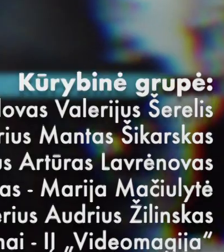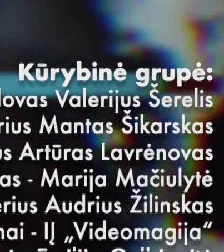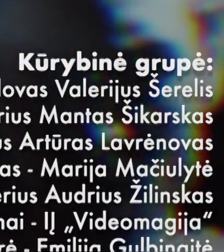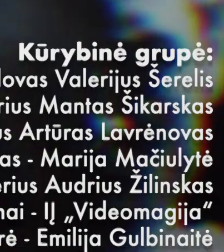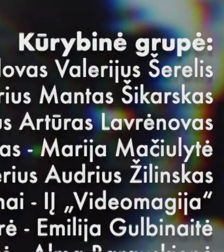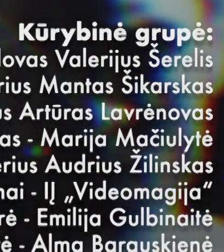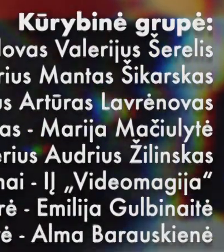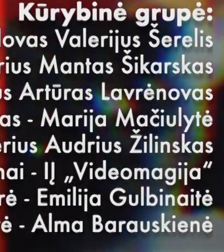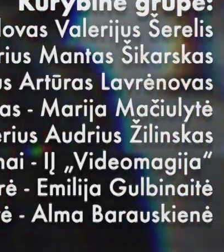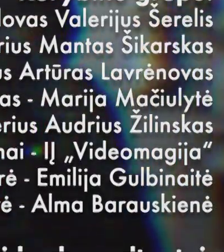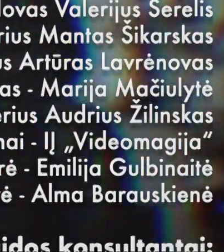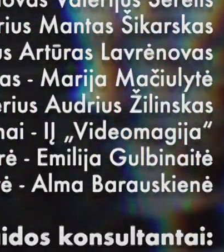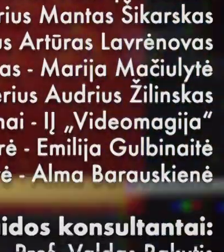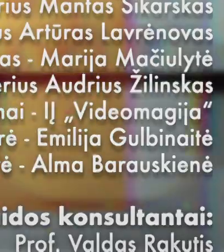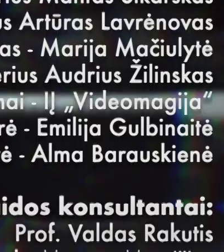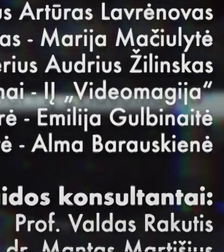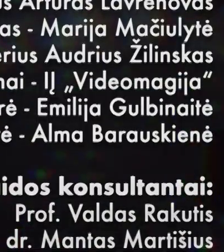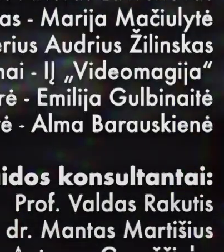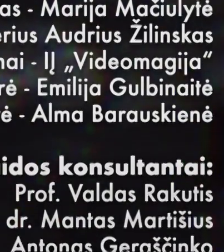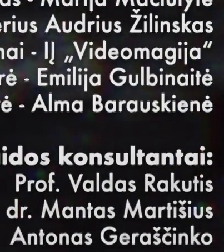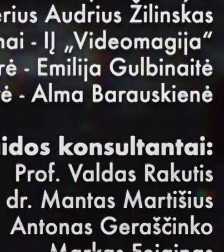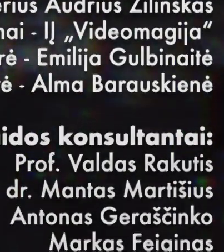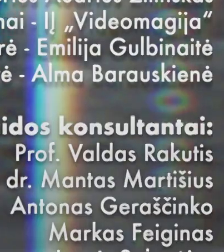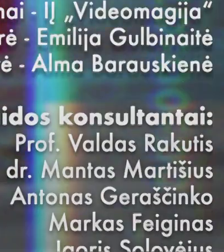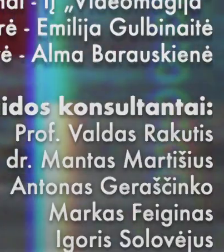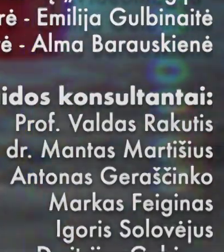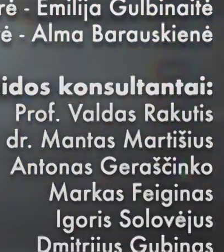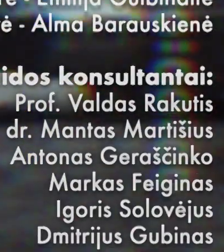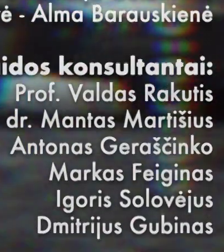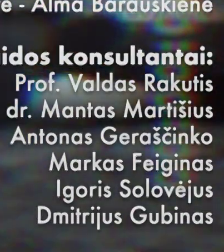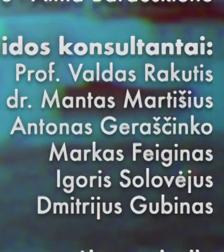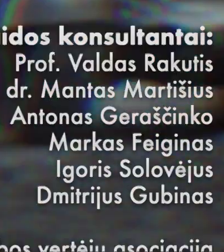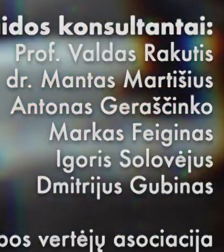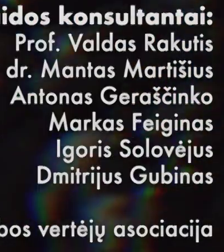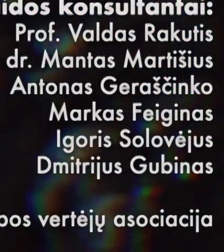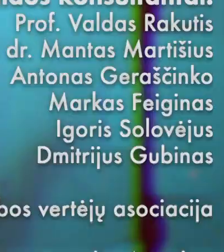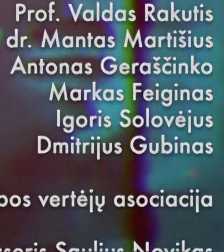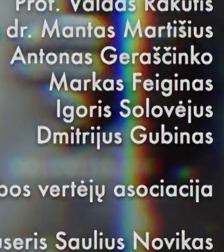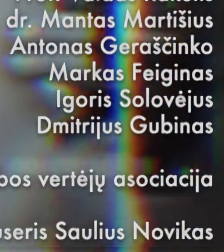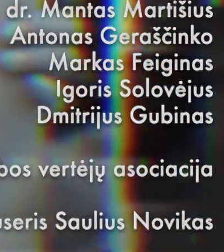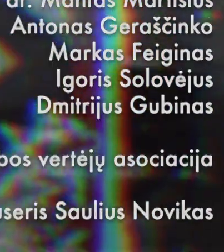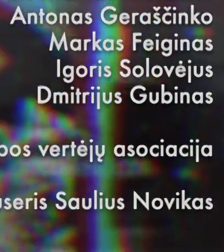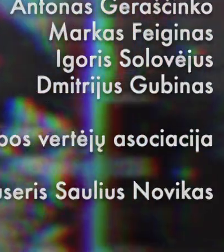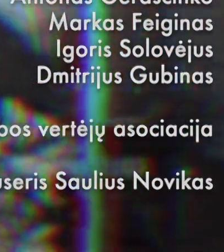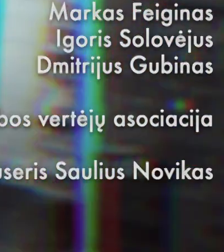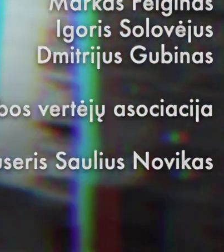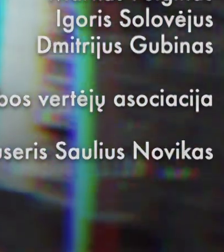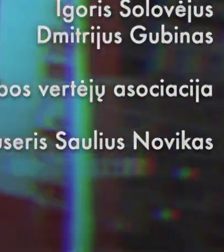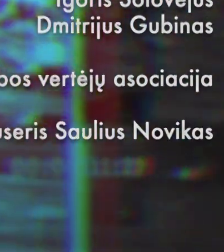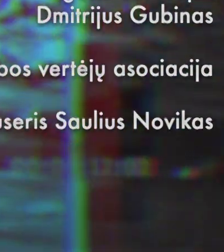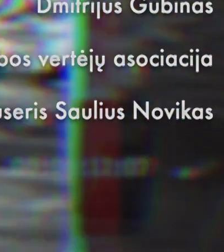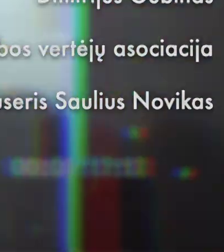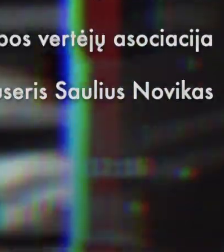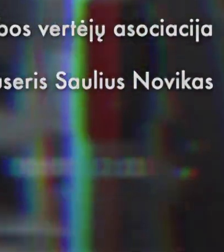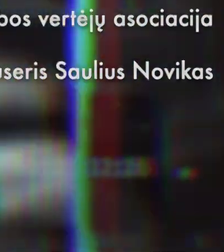Iki sekans galėtų būtų gerai. Iki nebuvo taip, kaip yra, to prasėjų